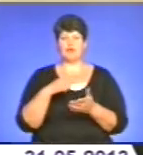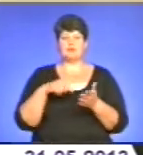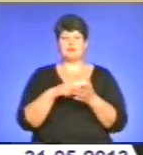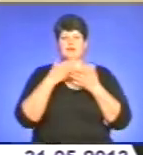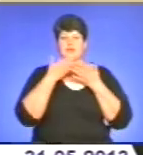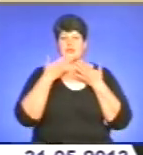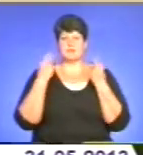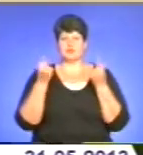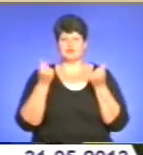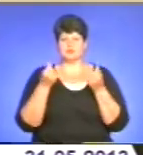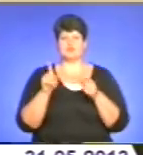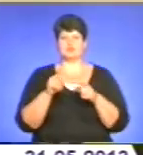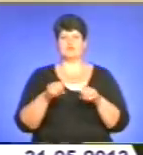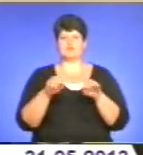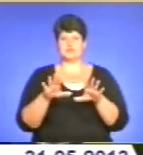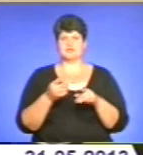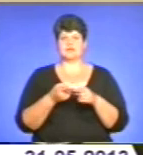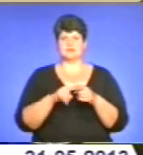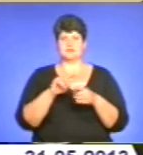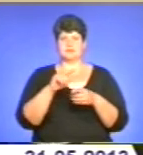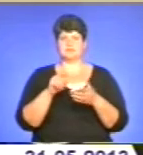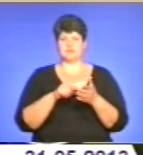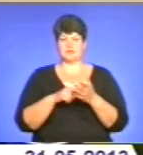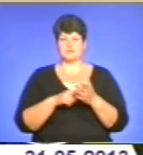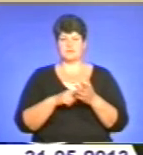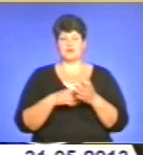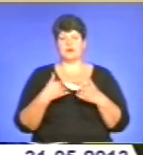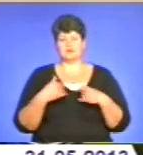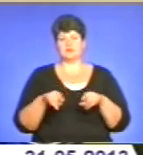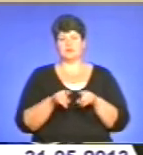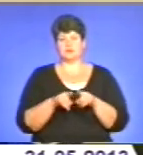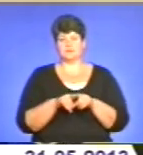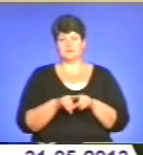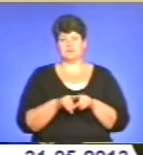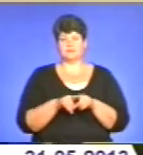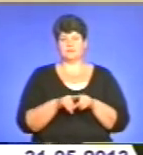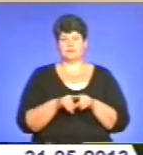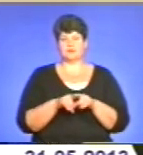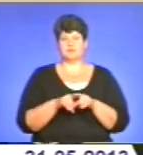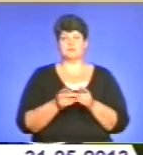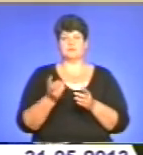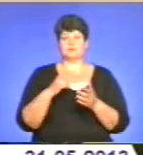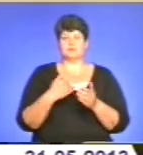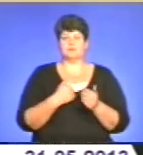щоб справитися з цією дорогою, а ми теж руки умили, виходить. Ну ви ще умилили їх до мене.